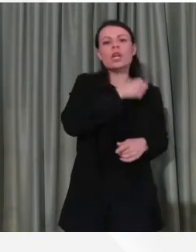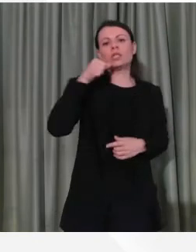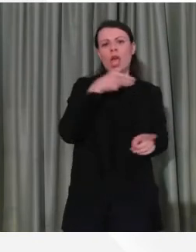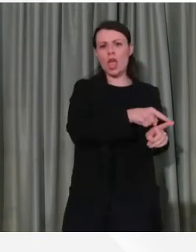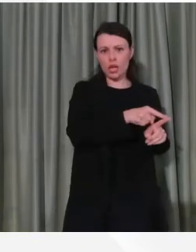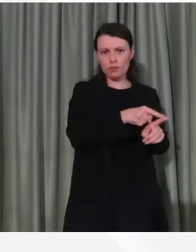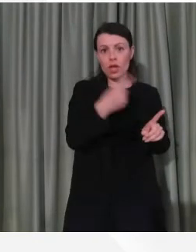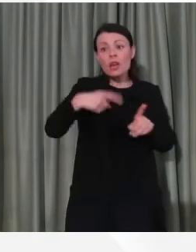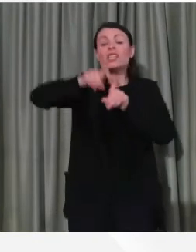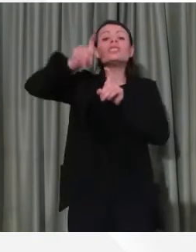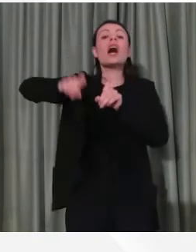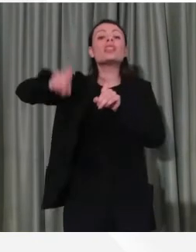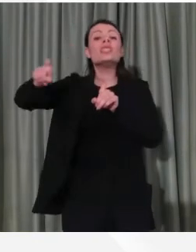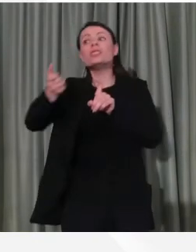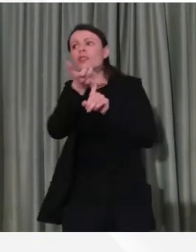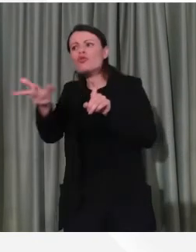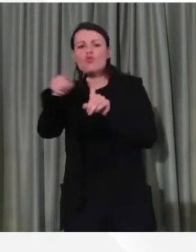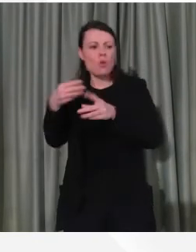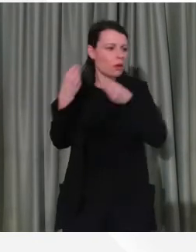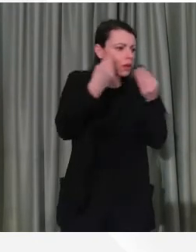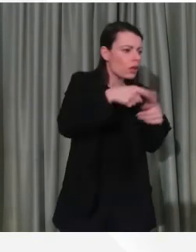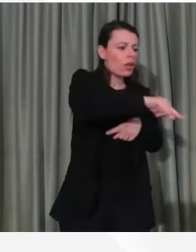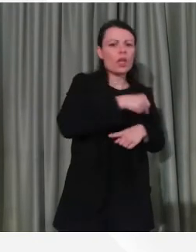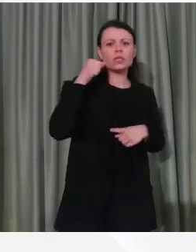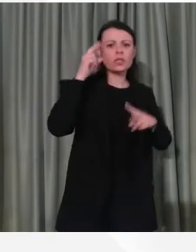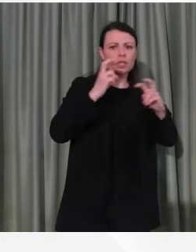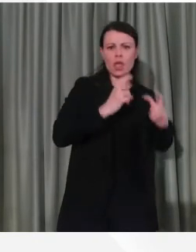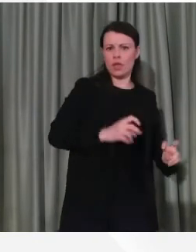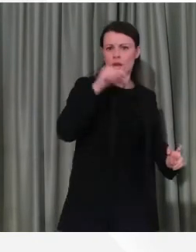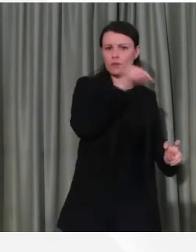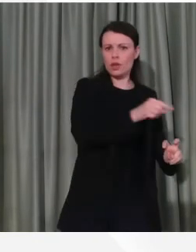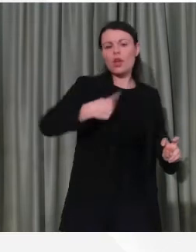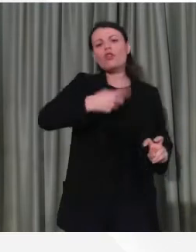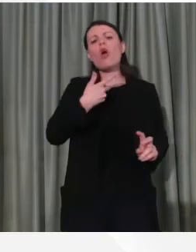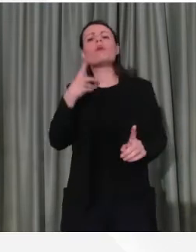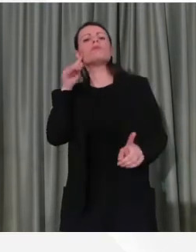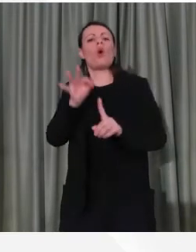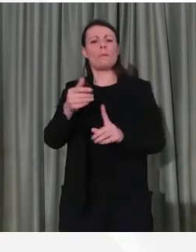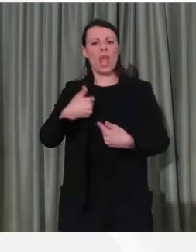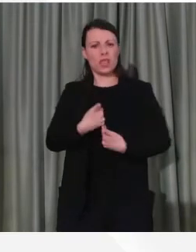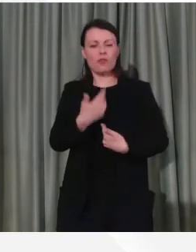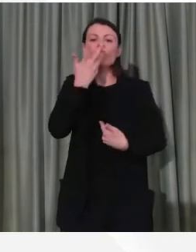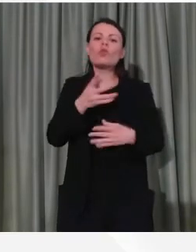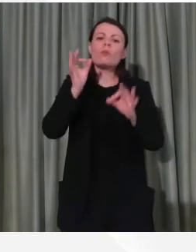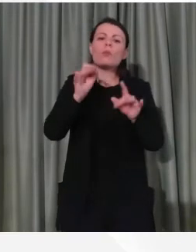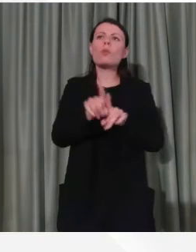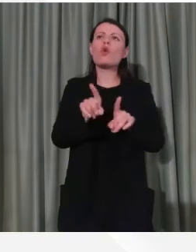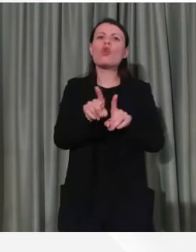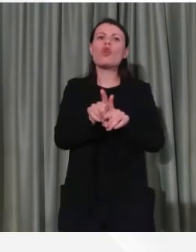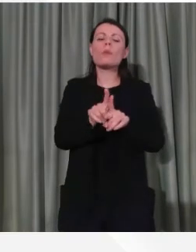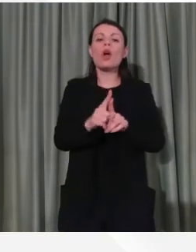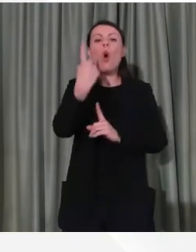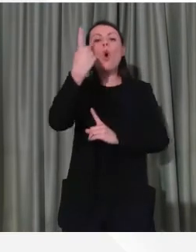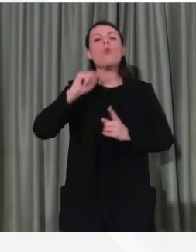ci siamo posti un obiettivo, cominciare a fare un'indagine approfondita a un milione di